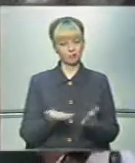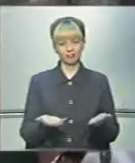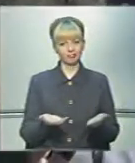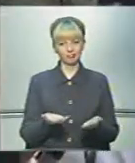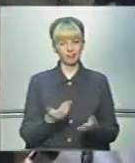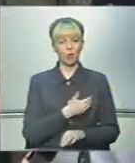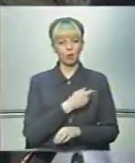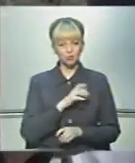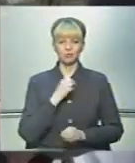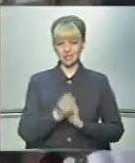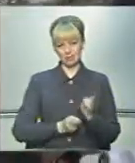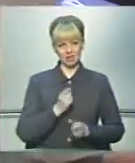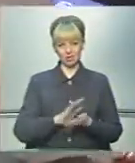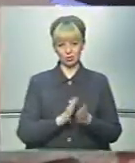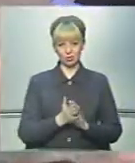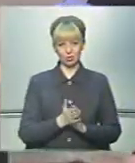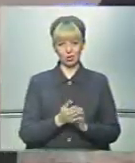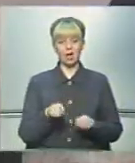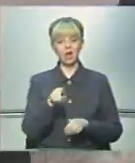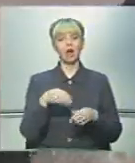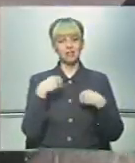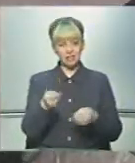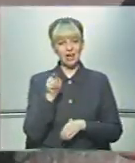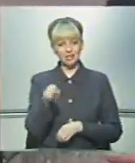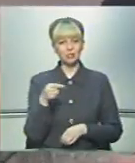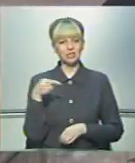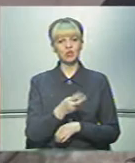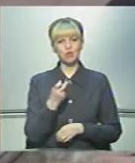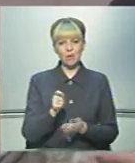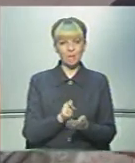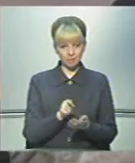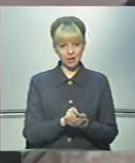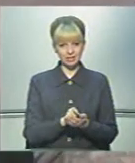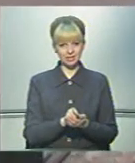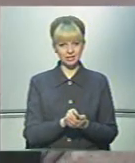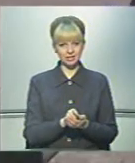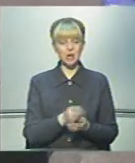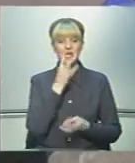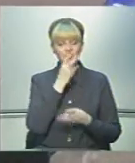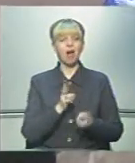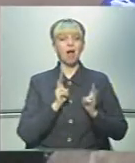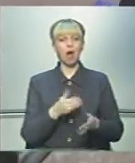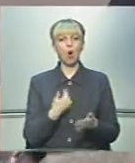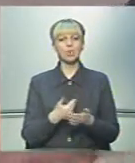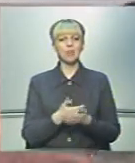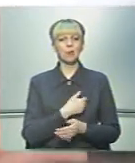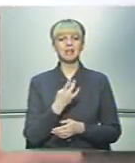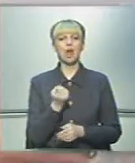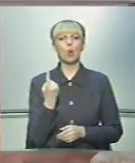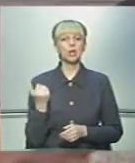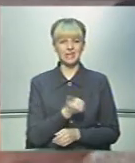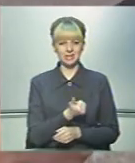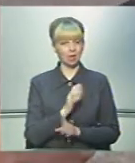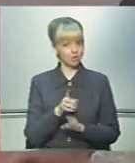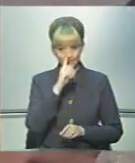хотілося б, щоб вона змінилася. Дати їм 1200 пенсій і бачити, як хоча б на тиждень,